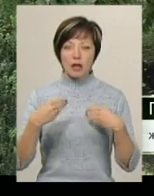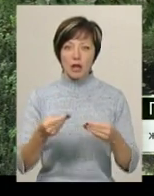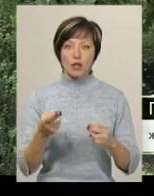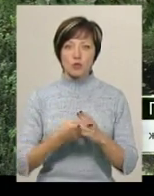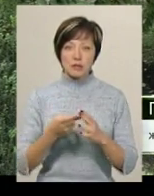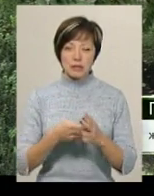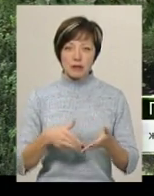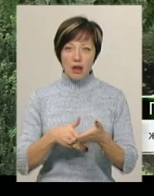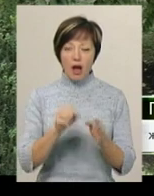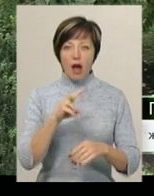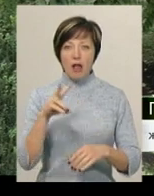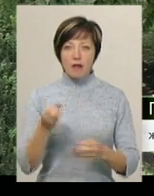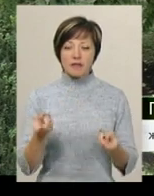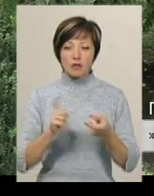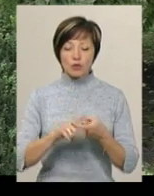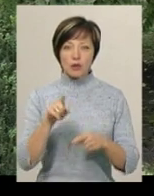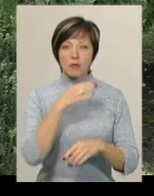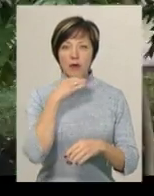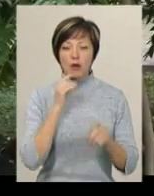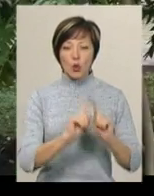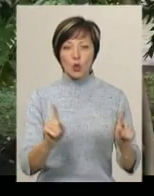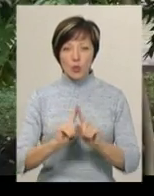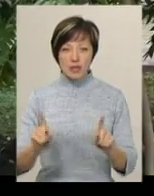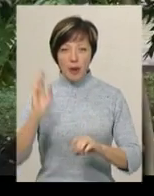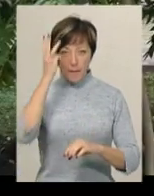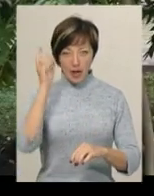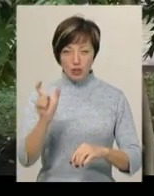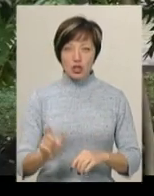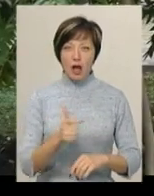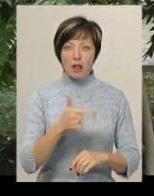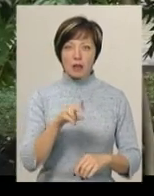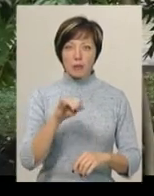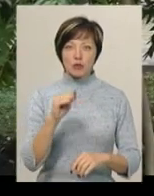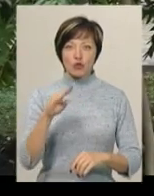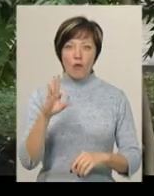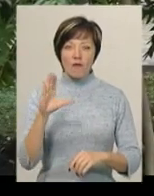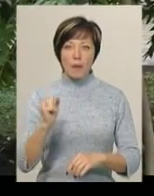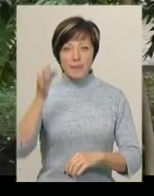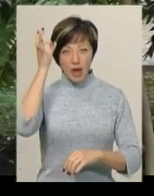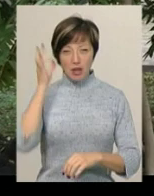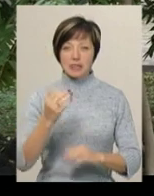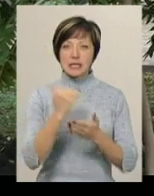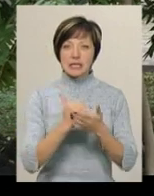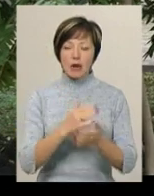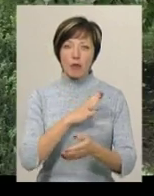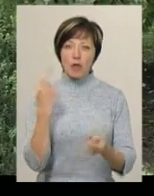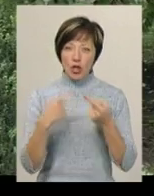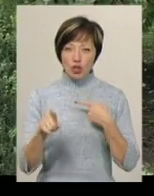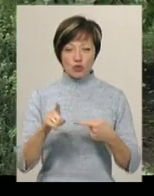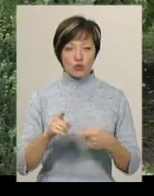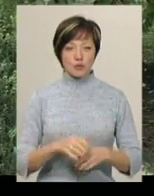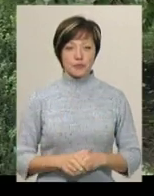субсидія. Але в зв'язку з тим, що там багато нюансів. Хмельничанка Галина Пижова пригадує, минулі роки система була іншою.